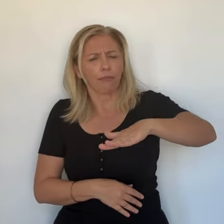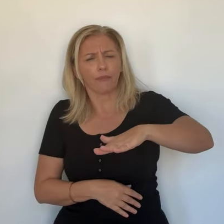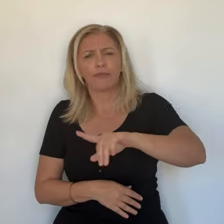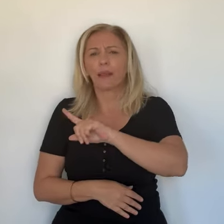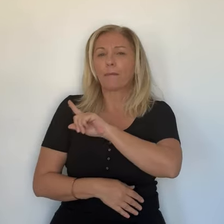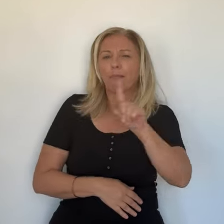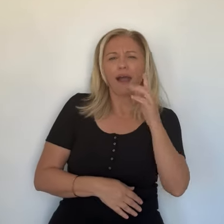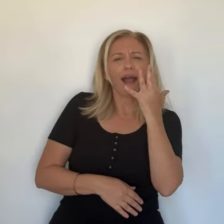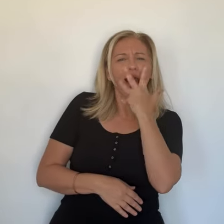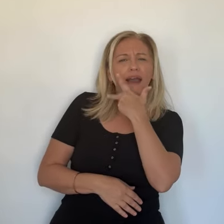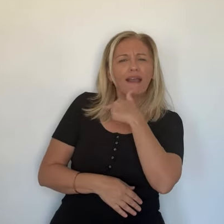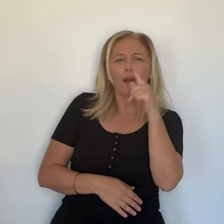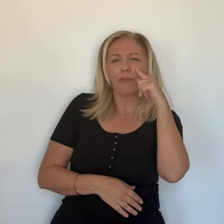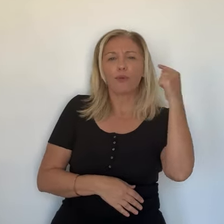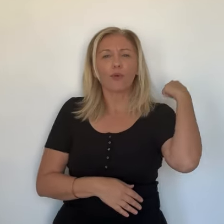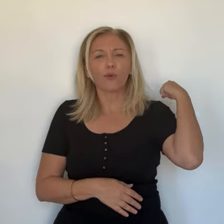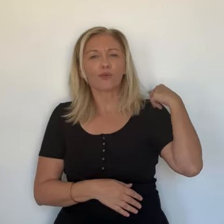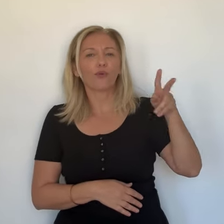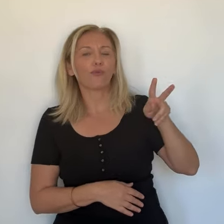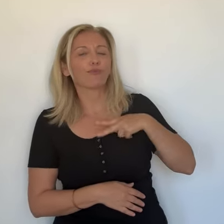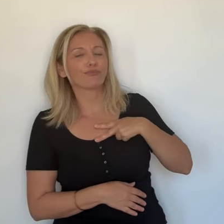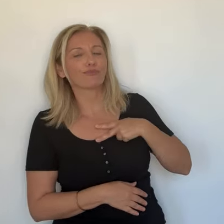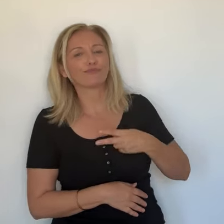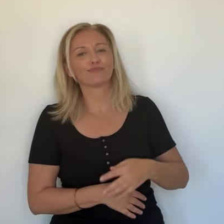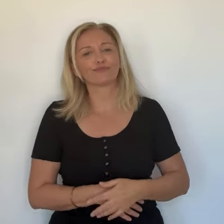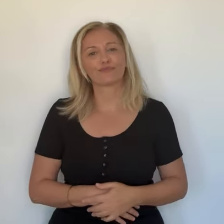peu tapu. Ce n pas idéal pour le dos.